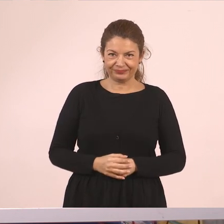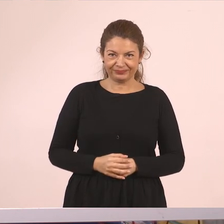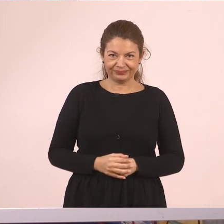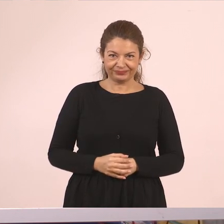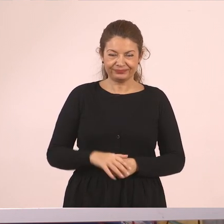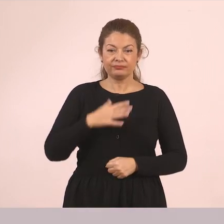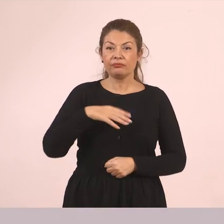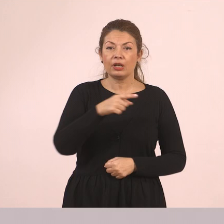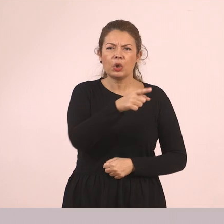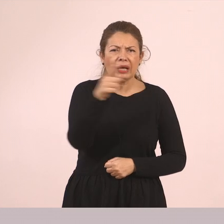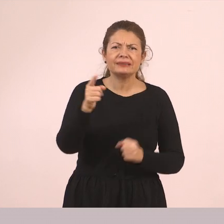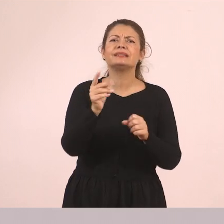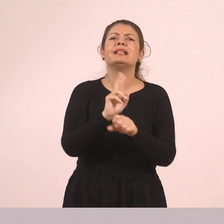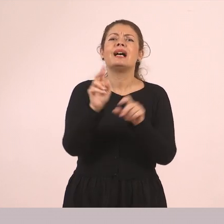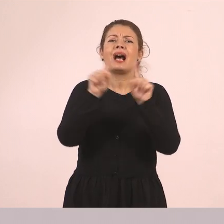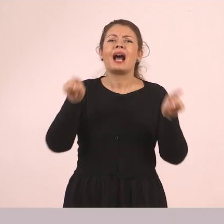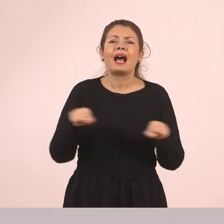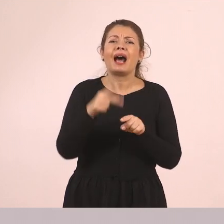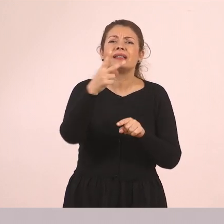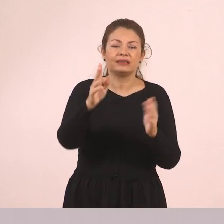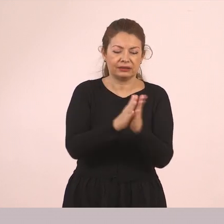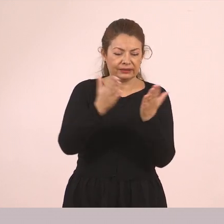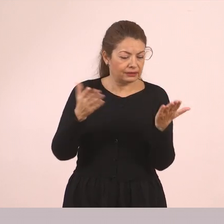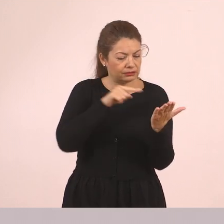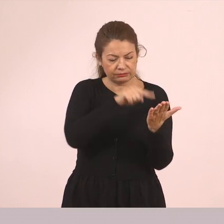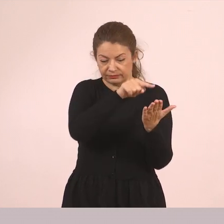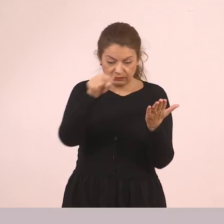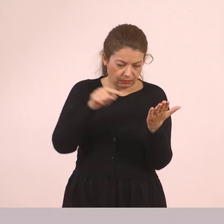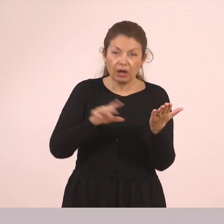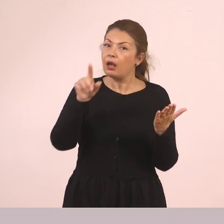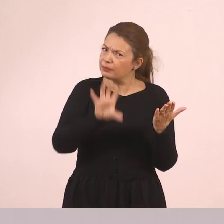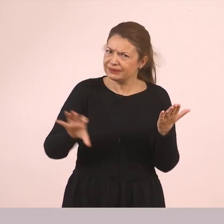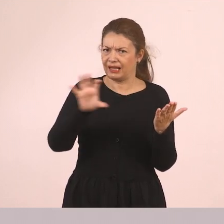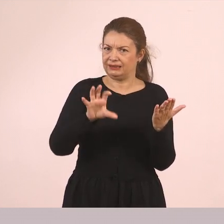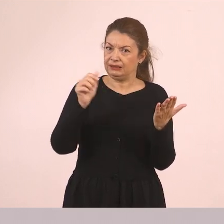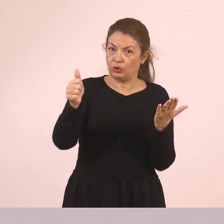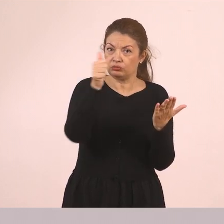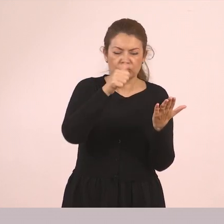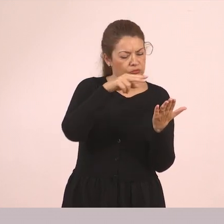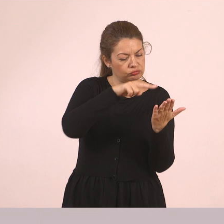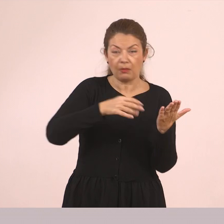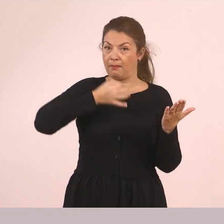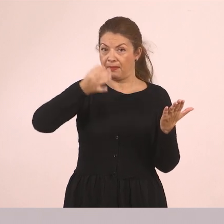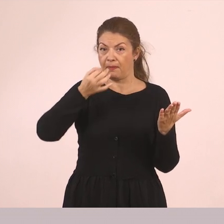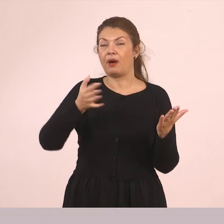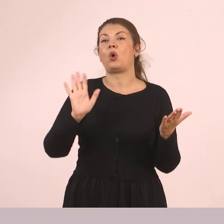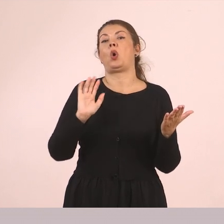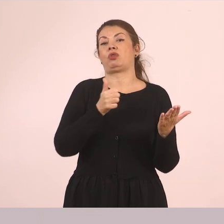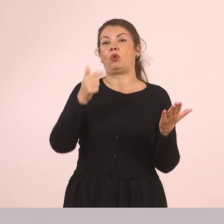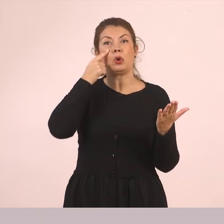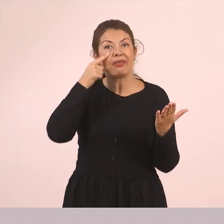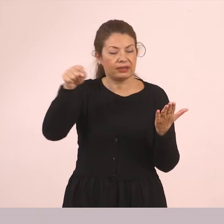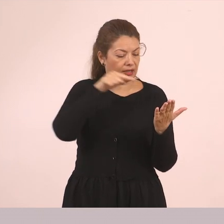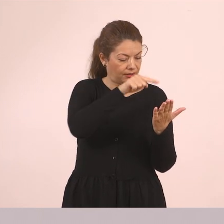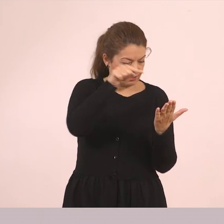να τα βρείτε όλα στο χάρτη γιατί η σημασία έχει εκτός από να τα λέμε, να τα ψάχνουμε, να τα ερευνούμε και να τα ανακαλύπτουμε όπως